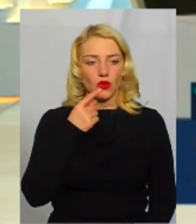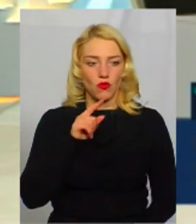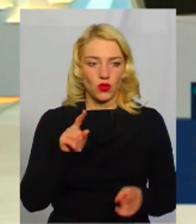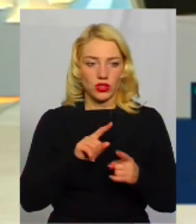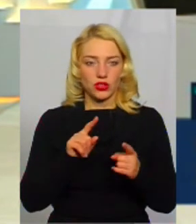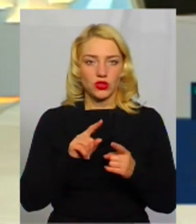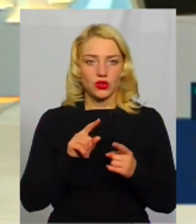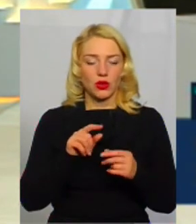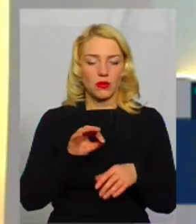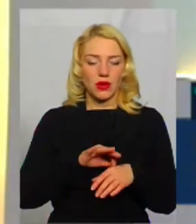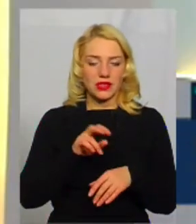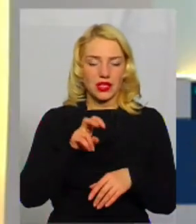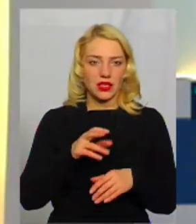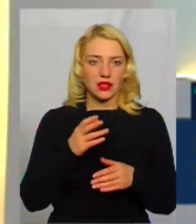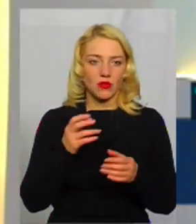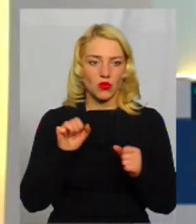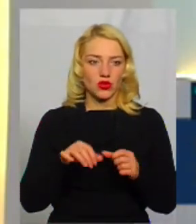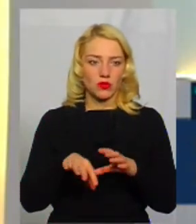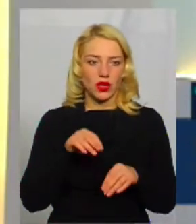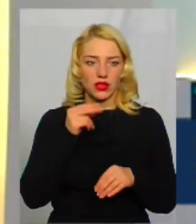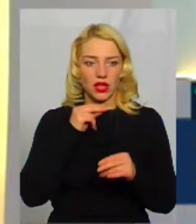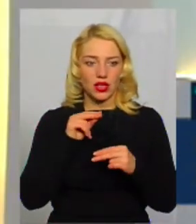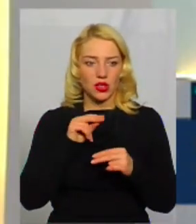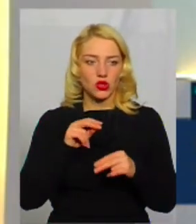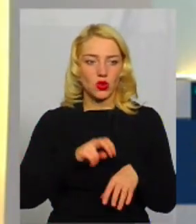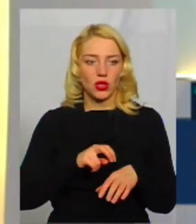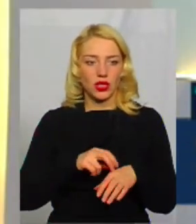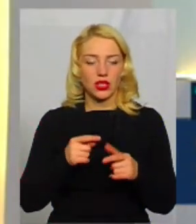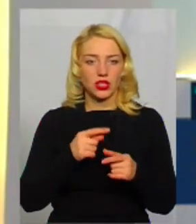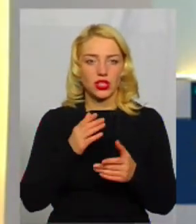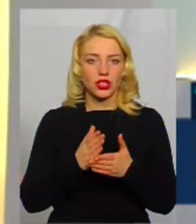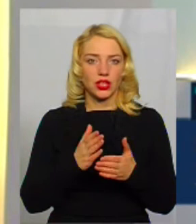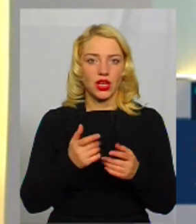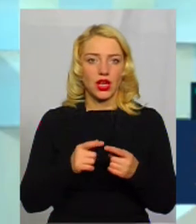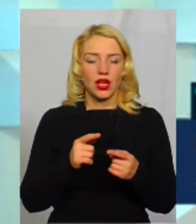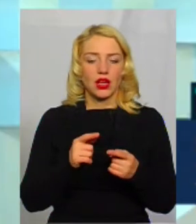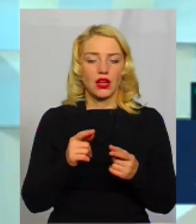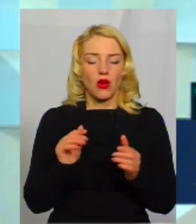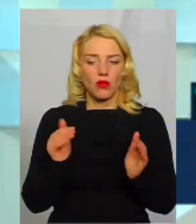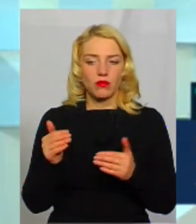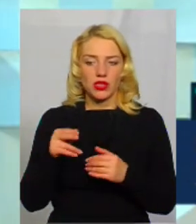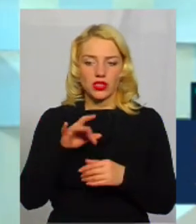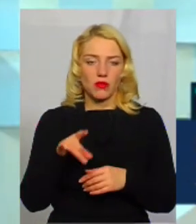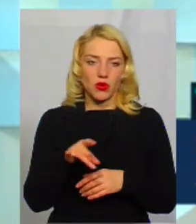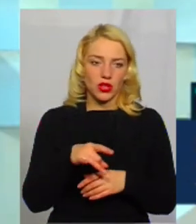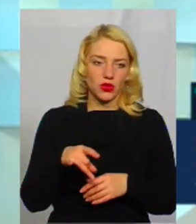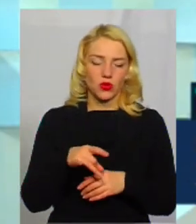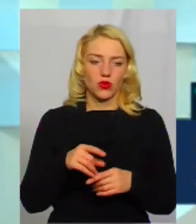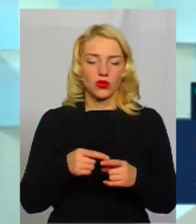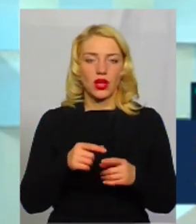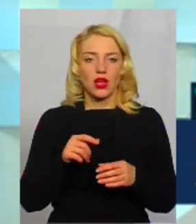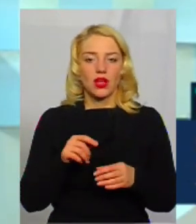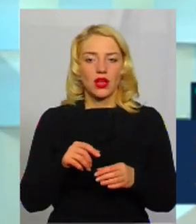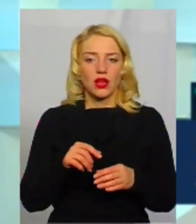може вибрати найкращого лікаря, найкращу лікарню. Чи є обмеження територіальні по регіону, по області? Абсолютно.